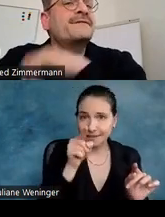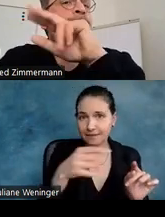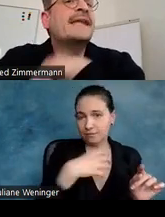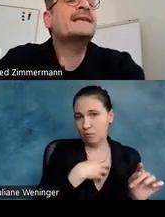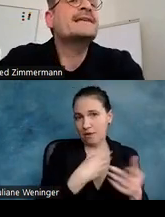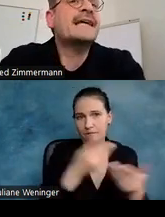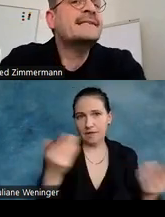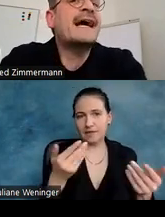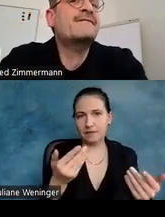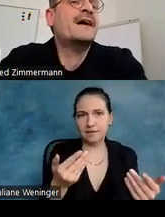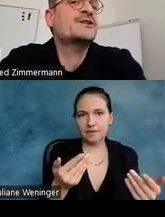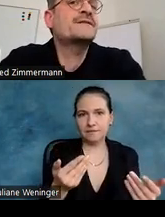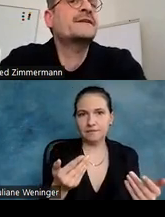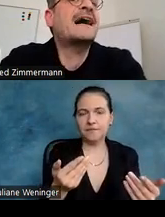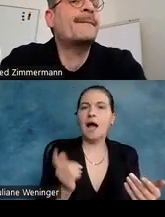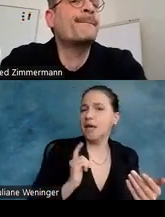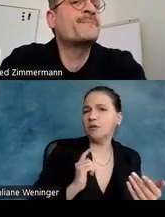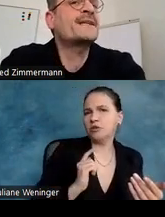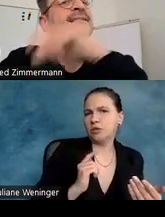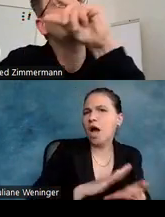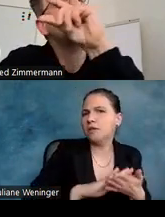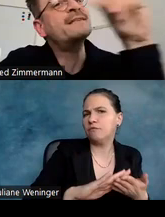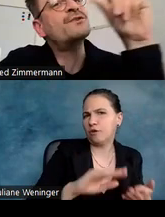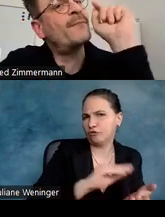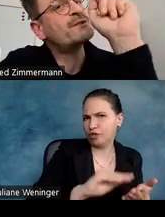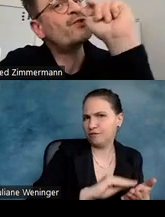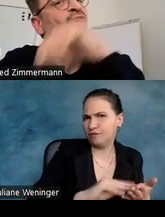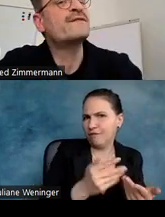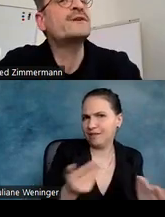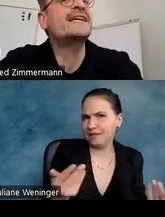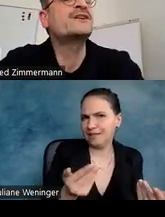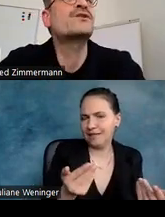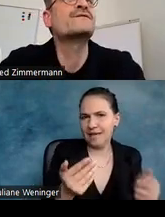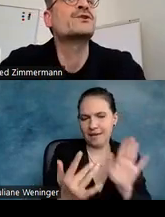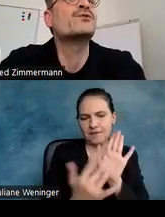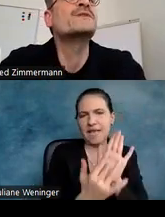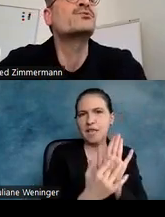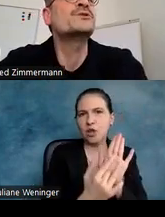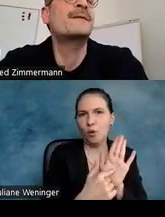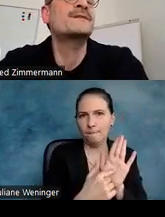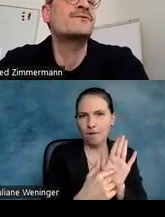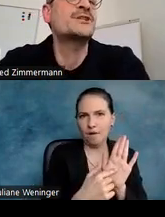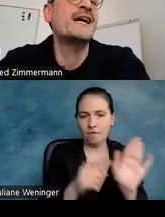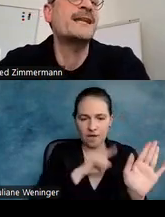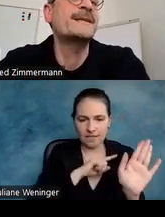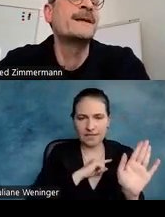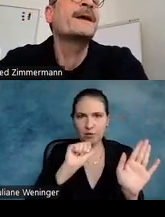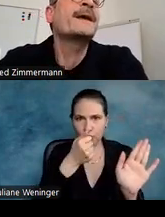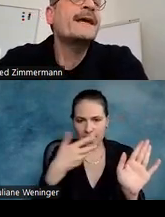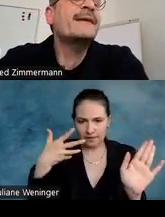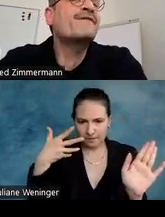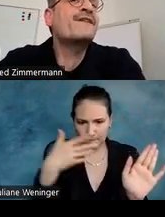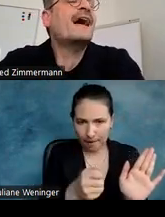viele vermeintlich ganz einfache Schriften haben. Dass sie im Zentrum, also dort, wo ich hingucken würde, um die Buchstaben zu unterscheiden,